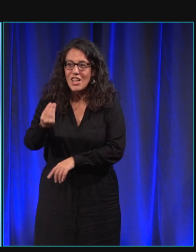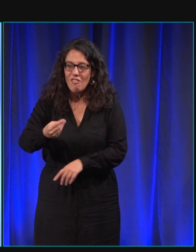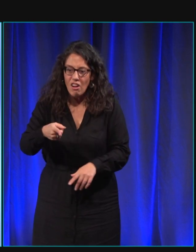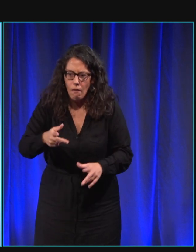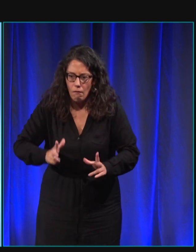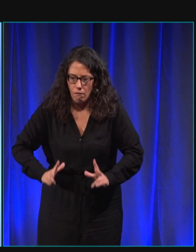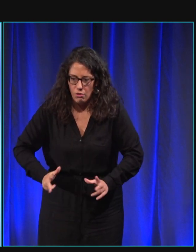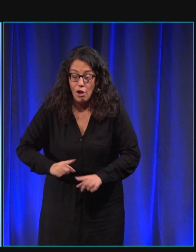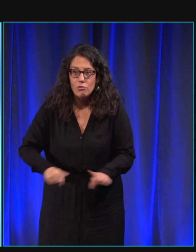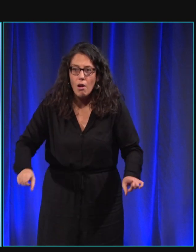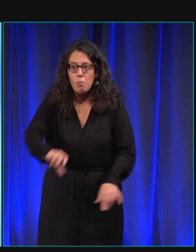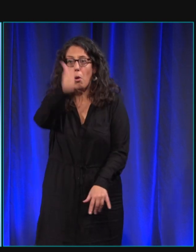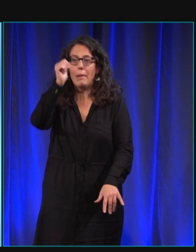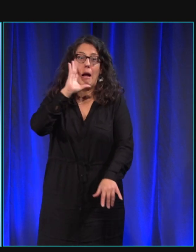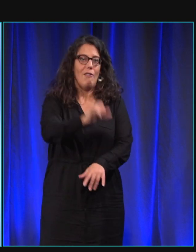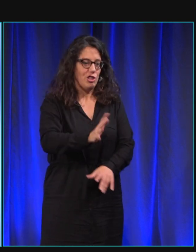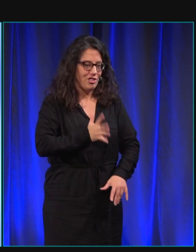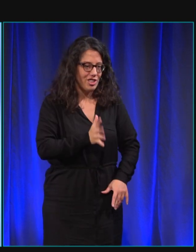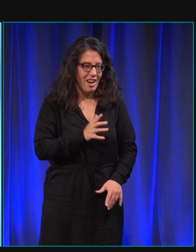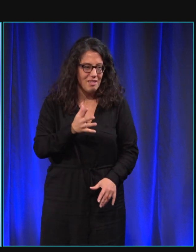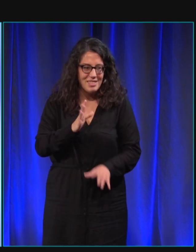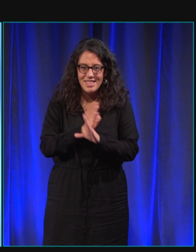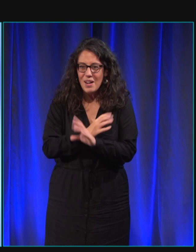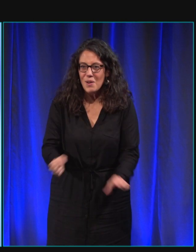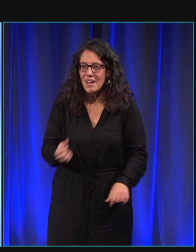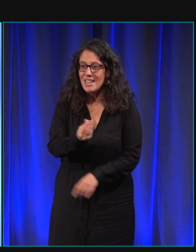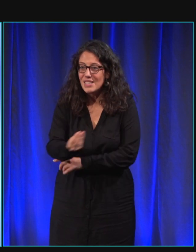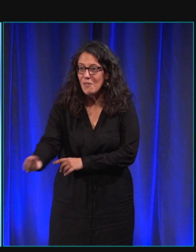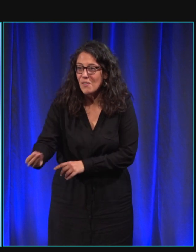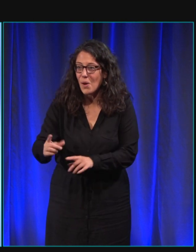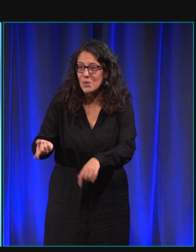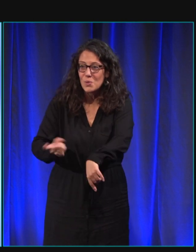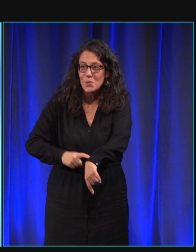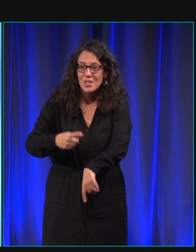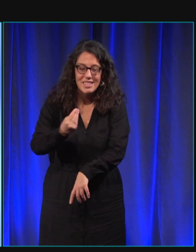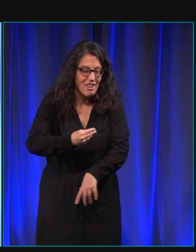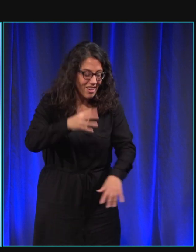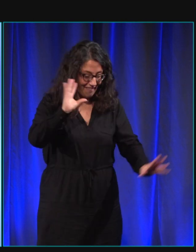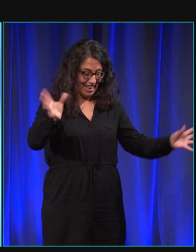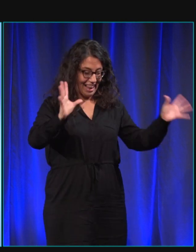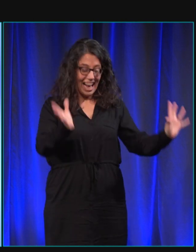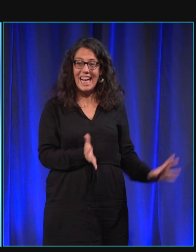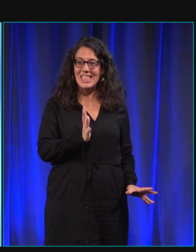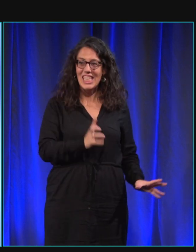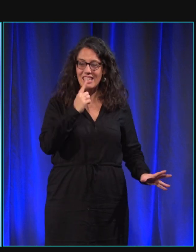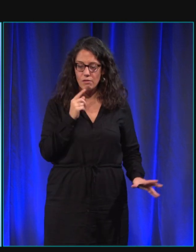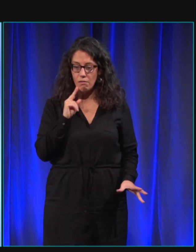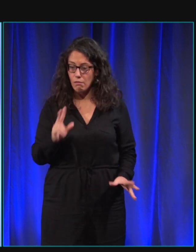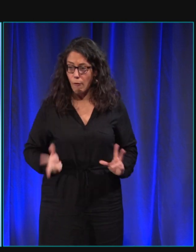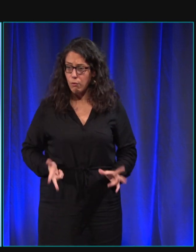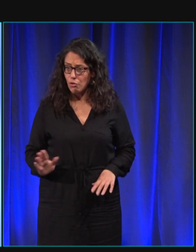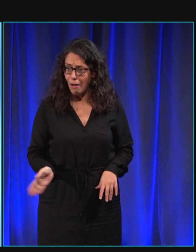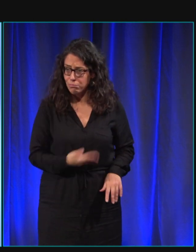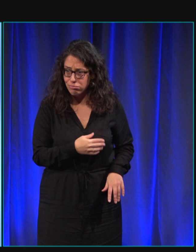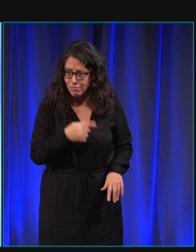passer l'ol c'est magique ils s'illuminent et les gens dans la rue ne voient pas le fauteuil et